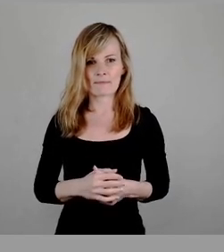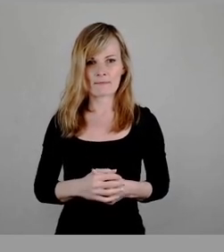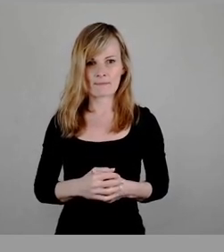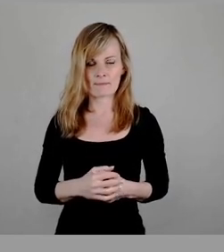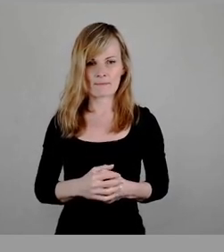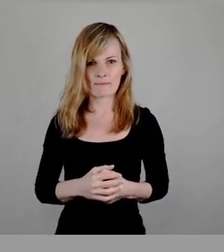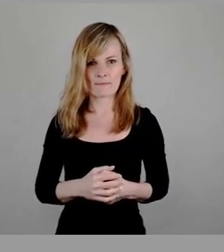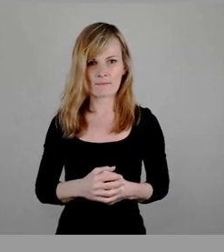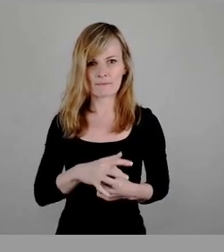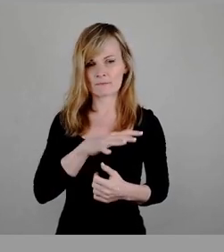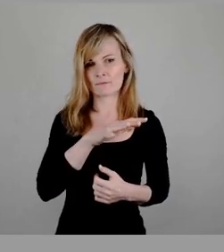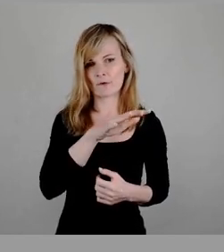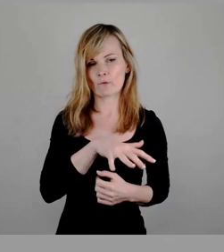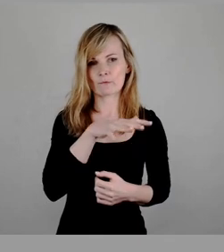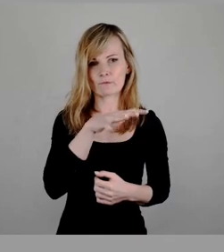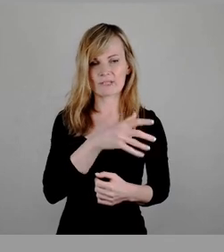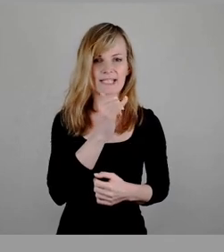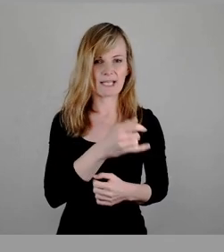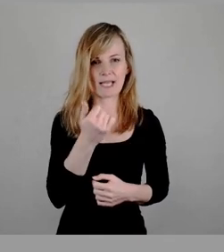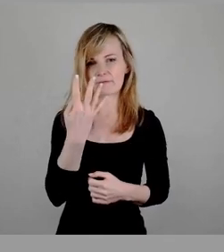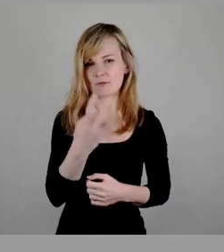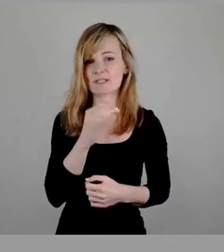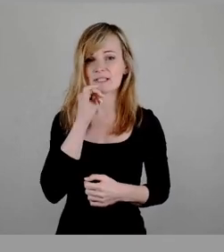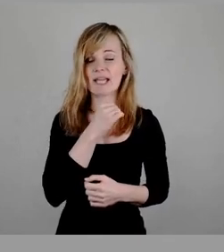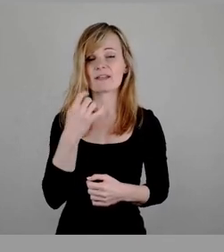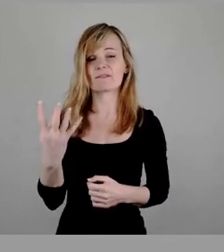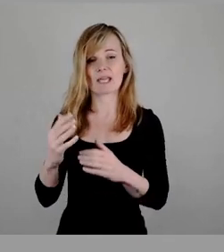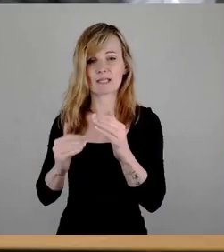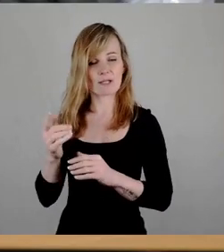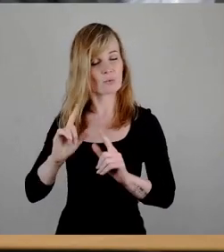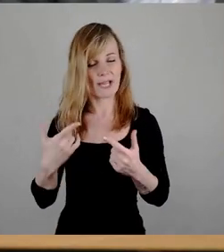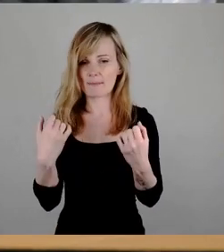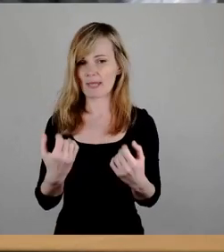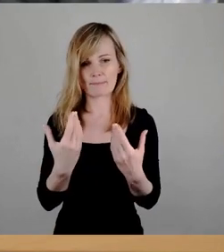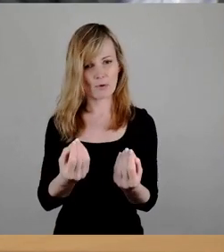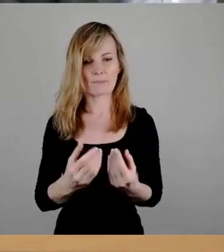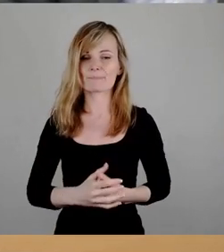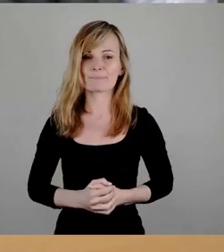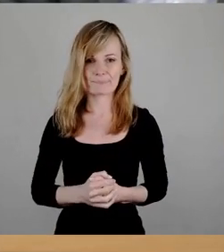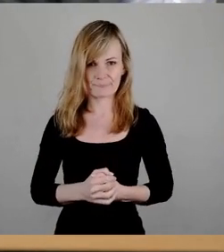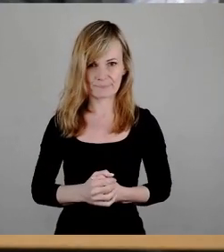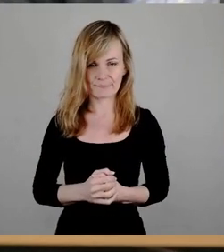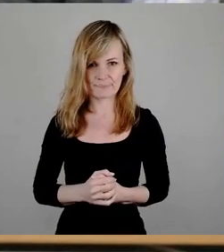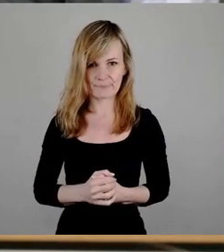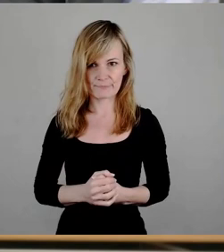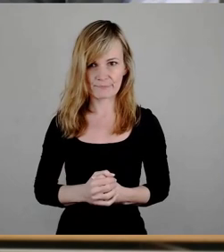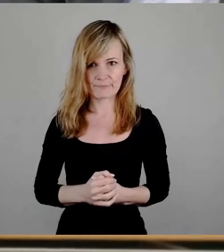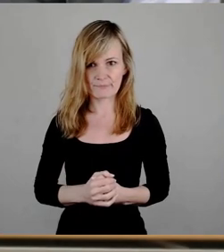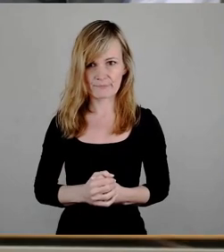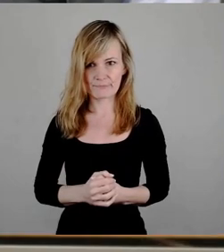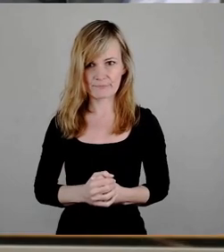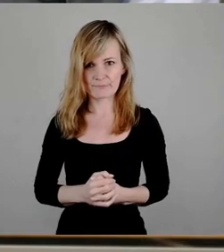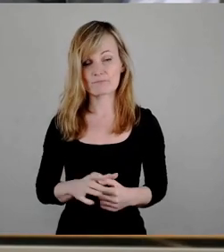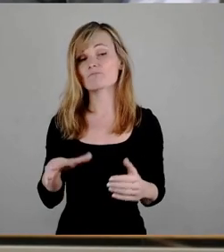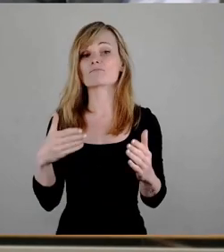Der hat mit 15 Jahren 41 Nein, vier Enthaltungen, keine Mehrheit erhalten. Da stelle ich den so unveränderten